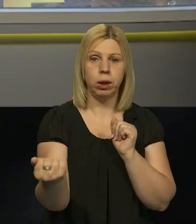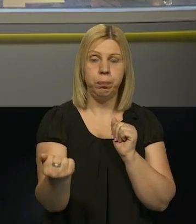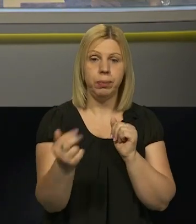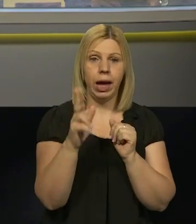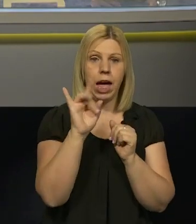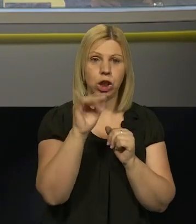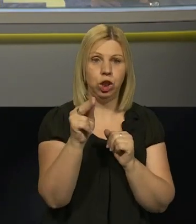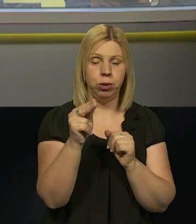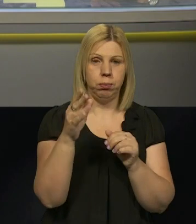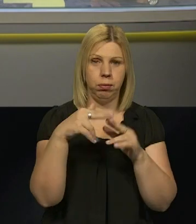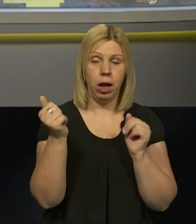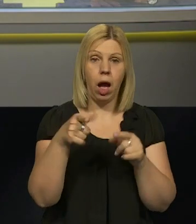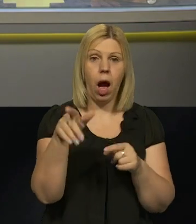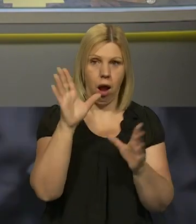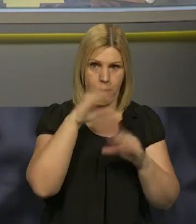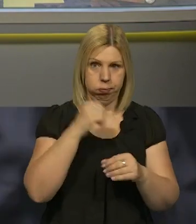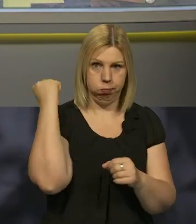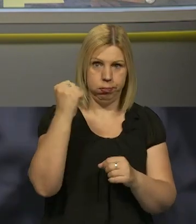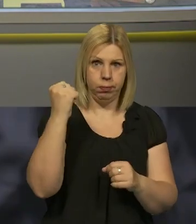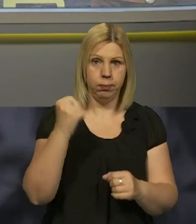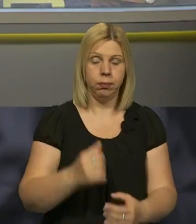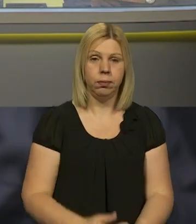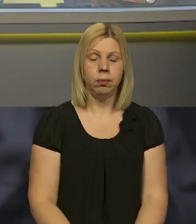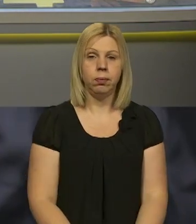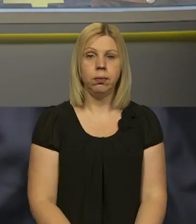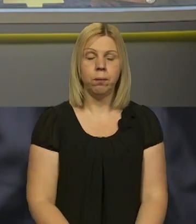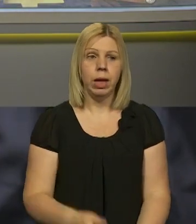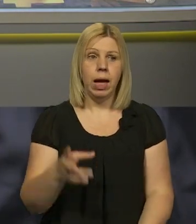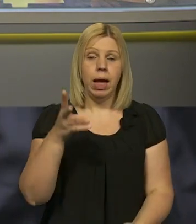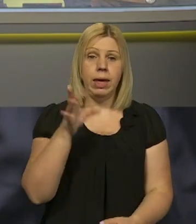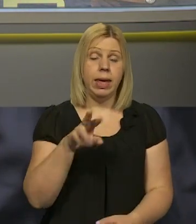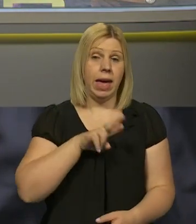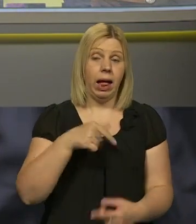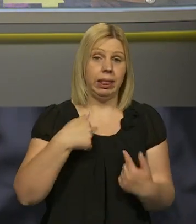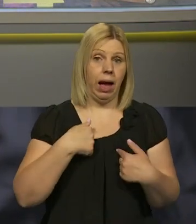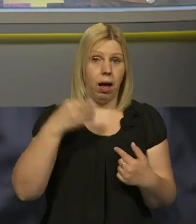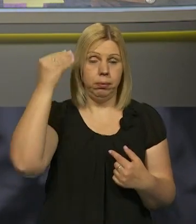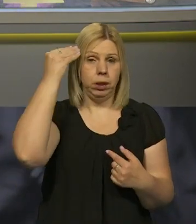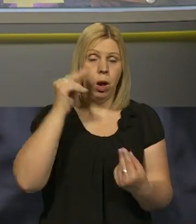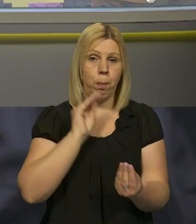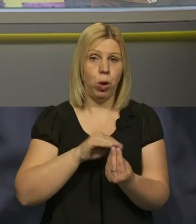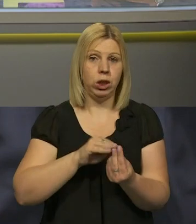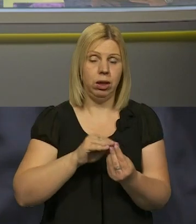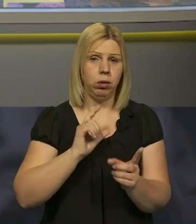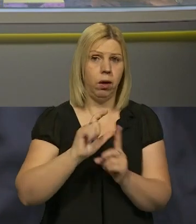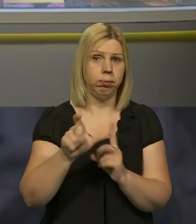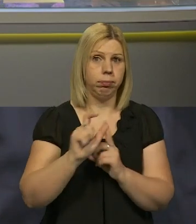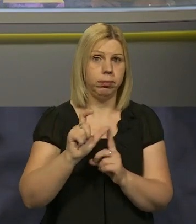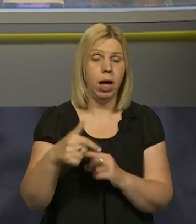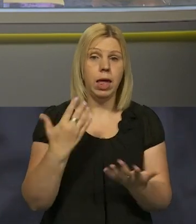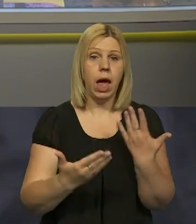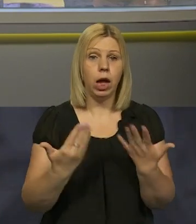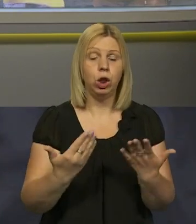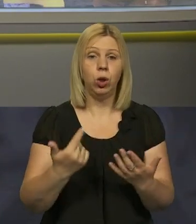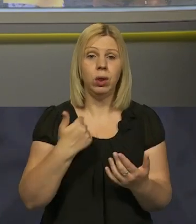ЗСУ можуть реалізувати такий сценарій? Ну і я такої думки, і постійно її висловлюю, тому що якщо ми